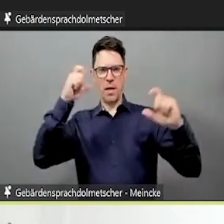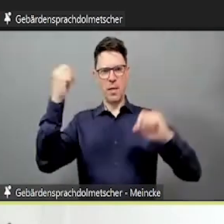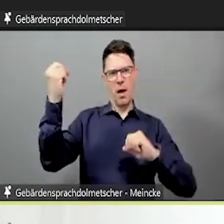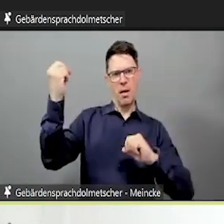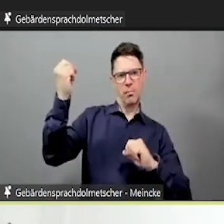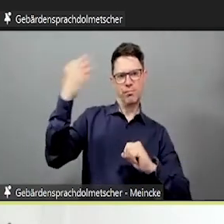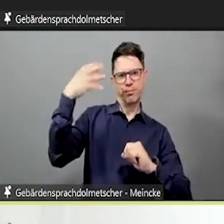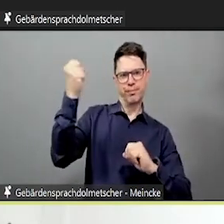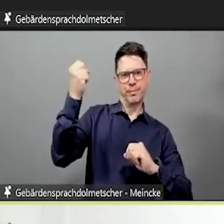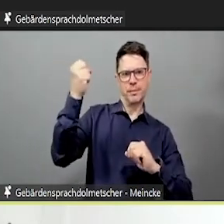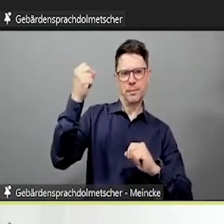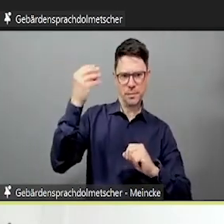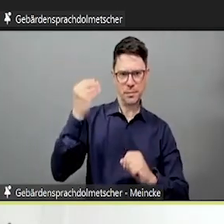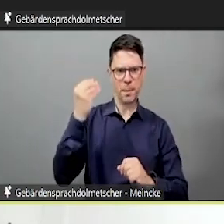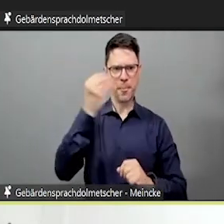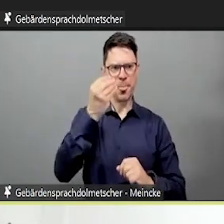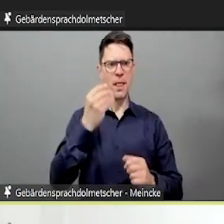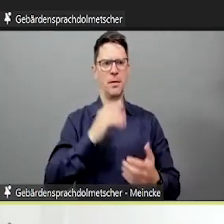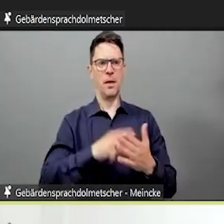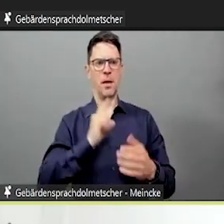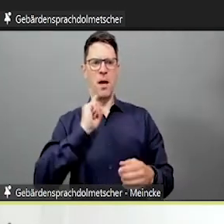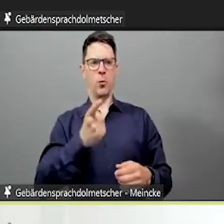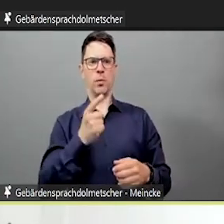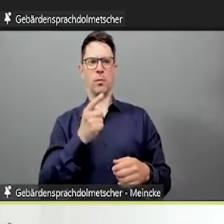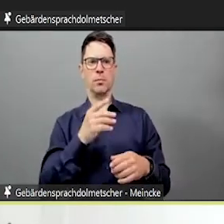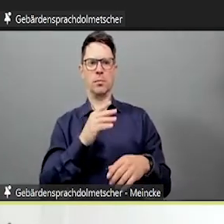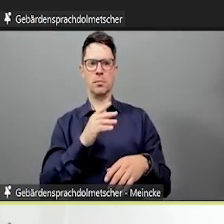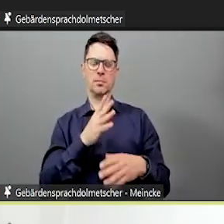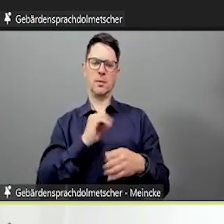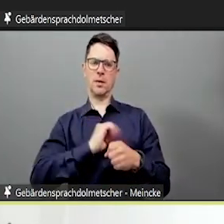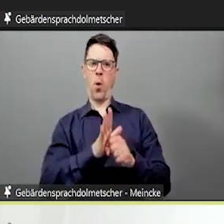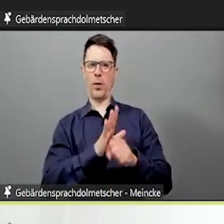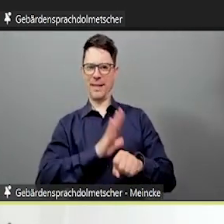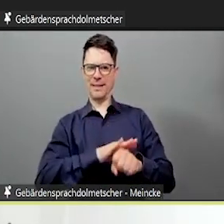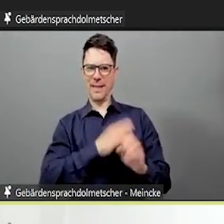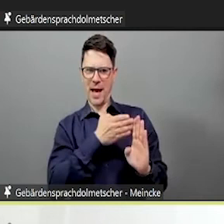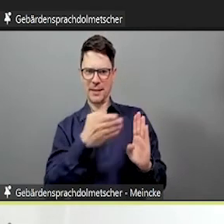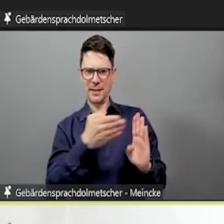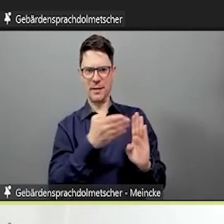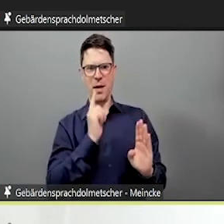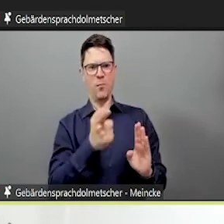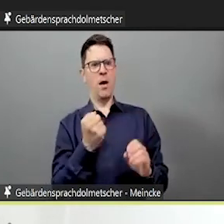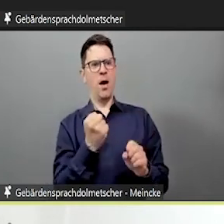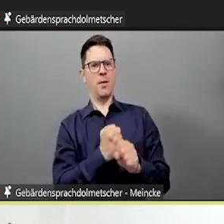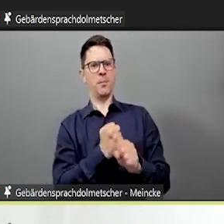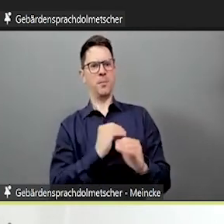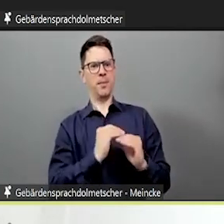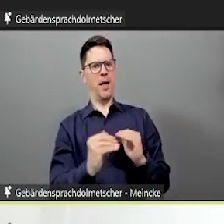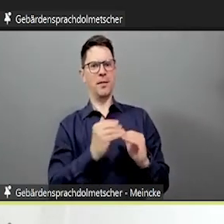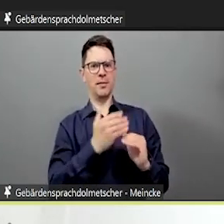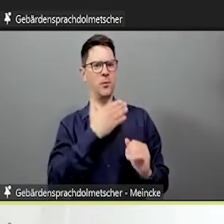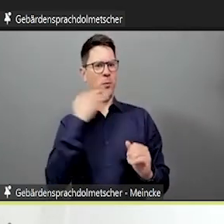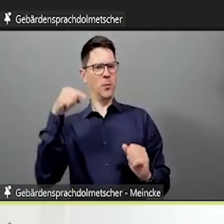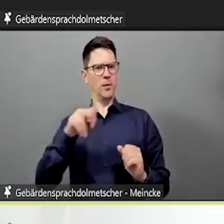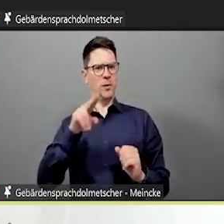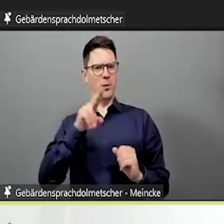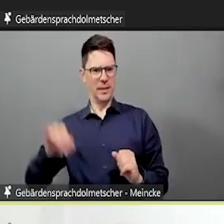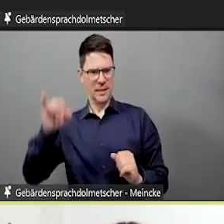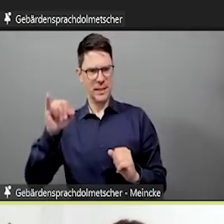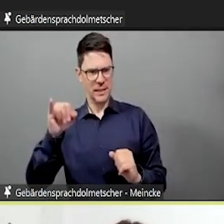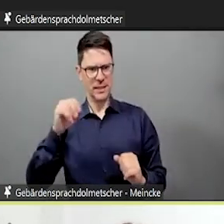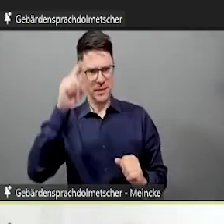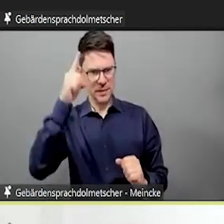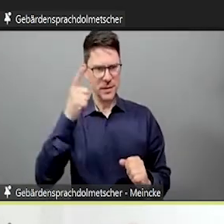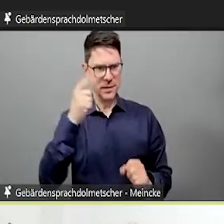stellen sich damit vor. Jetzt könnte man ja meinen, das ist ja total intim, das wird bestimmt keiner machen. Also doch,